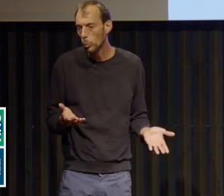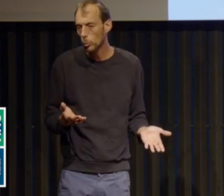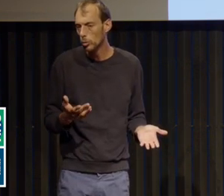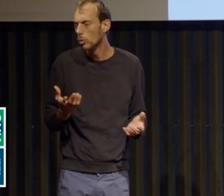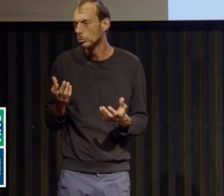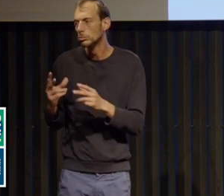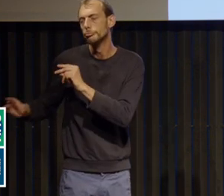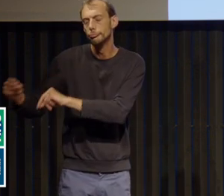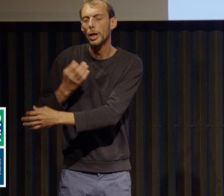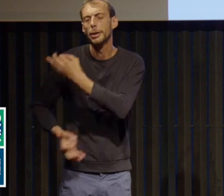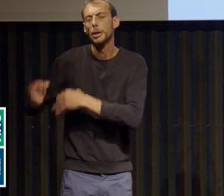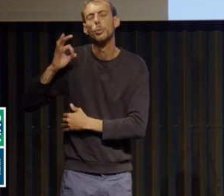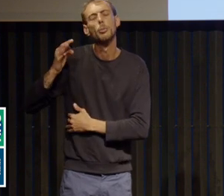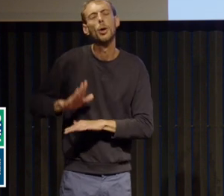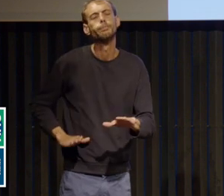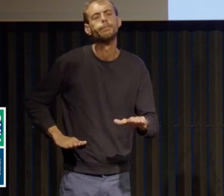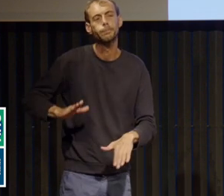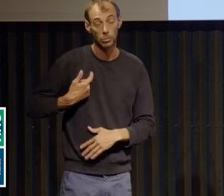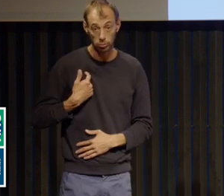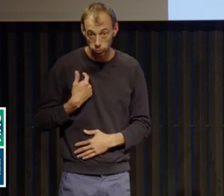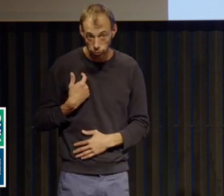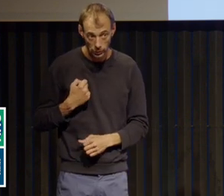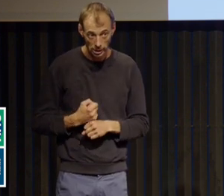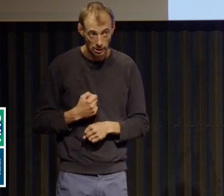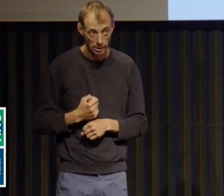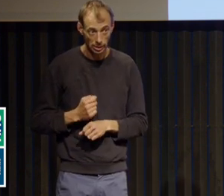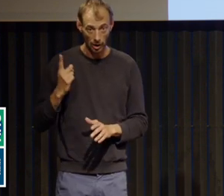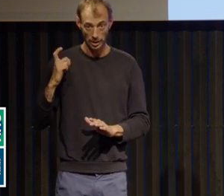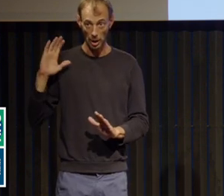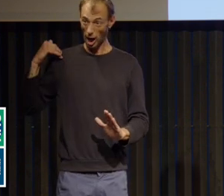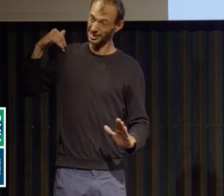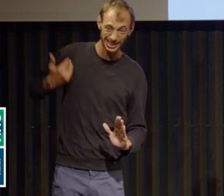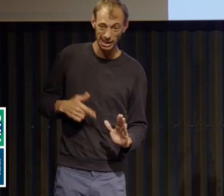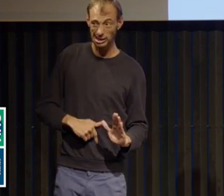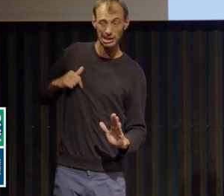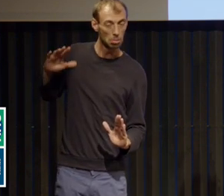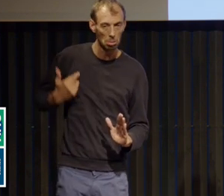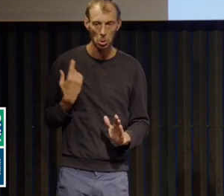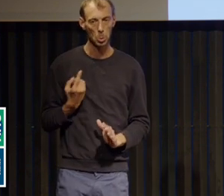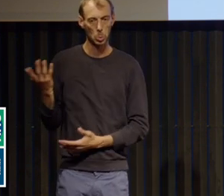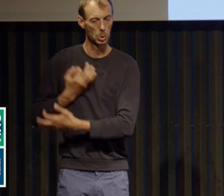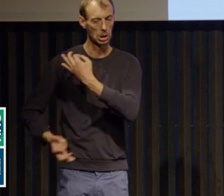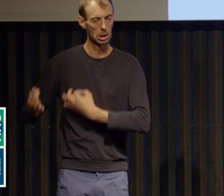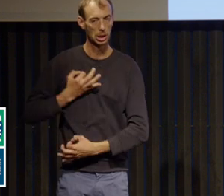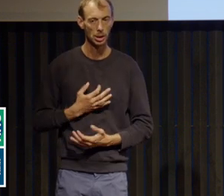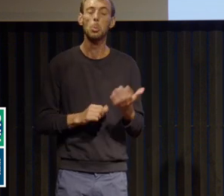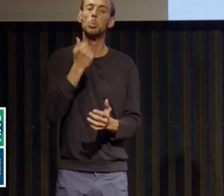moi, je l'ai toujours entendu. Alors on l'a mis en rapport avec la société de consommation, en disant, ah oui, dans les pays en